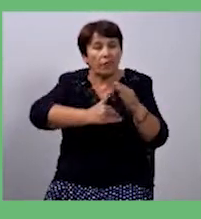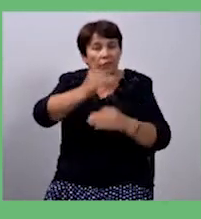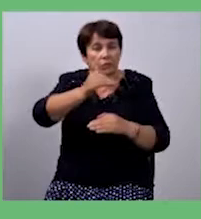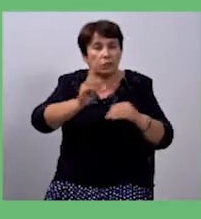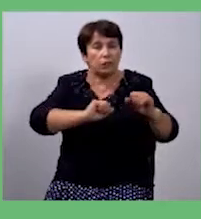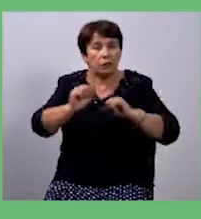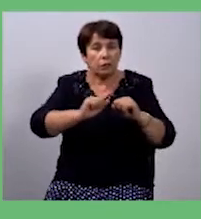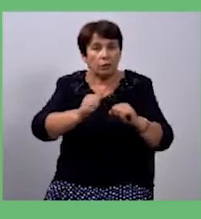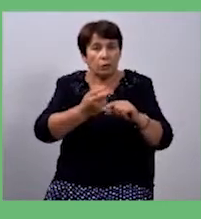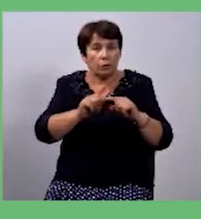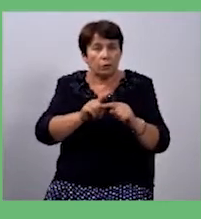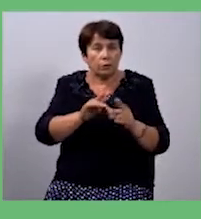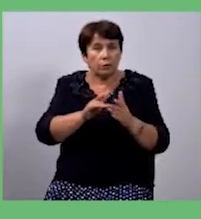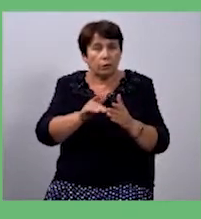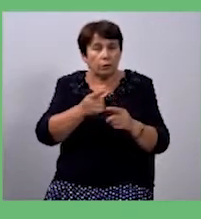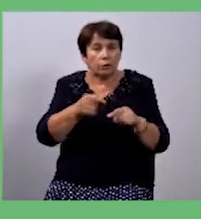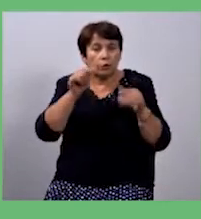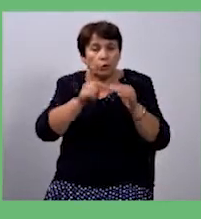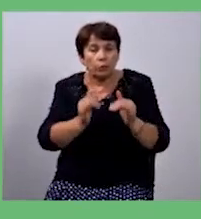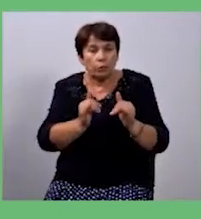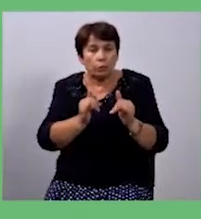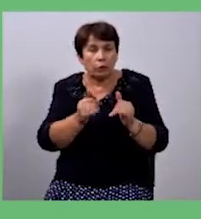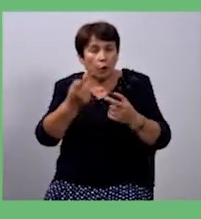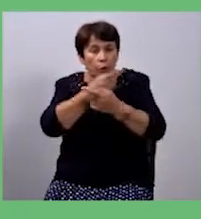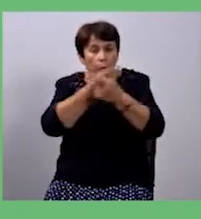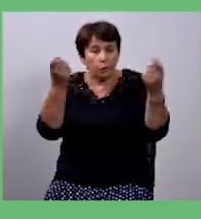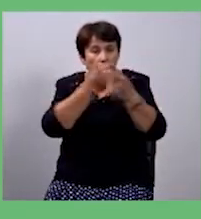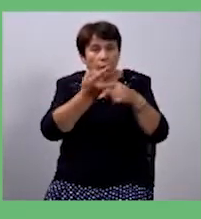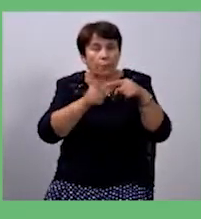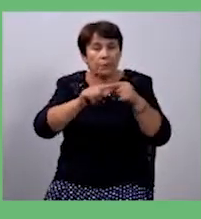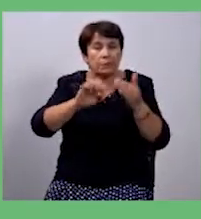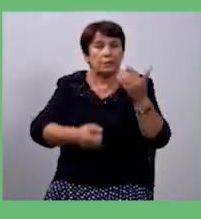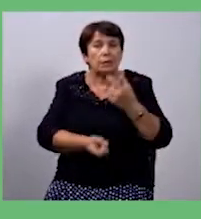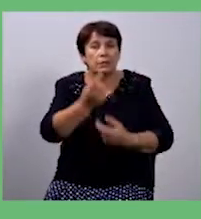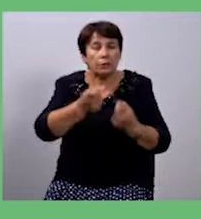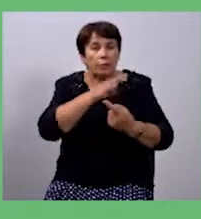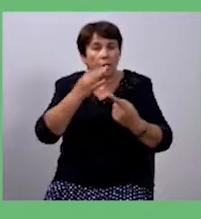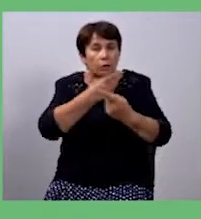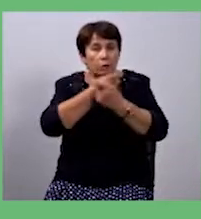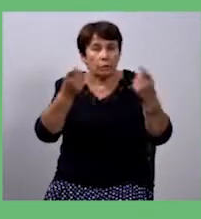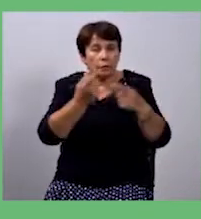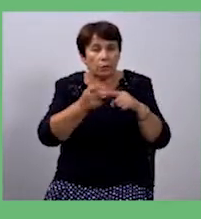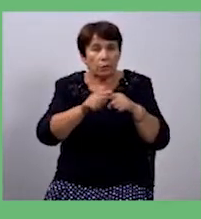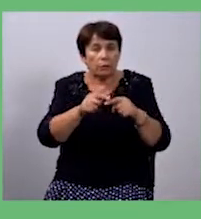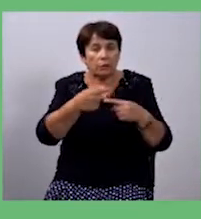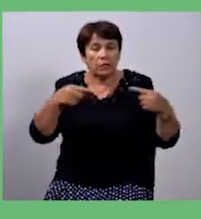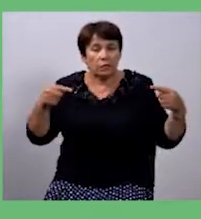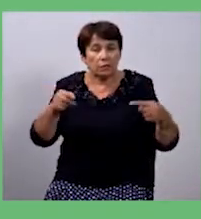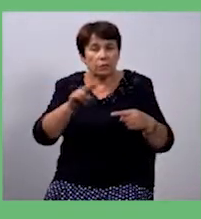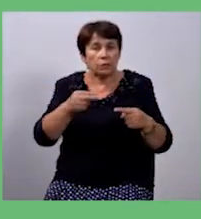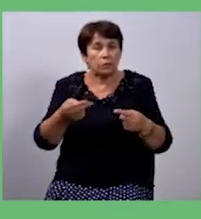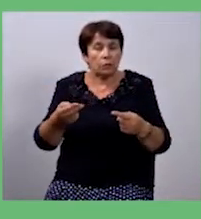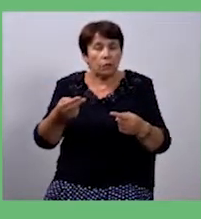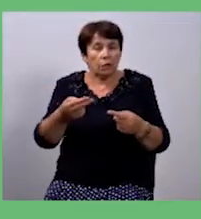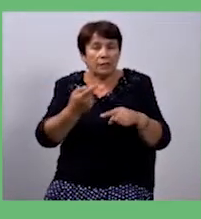створили в телеграмі бота, і туди можна залити любу інформацію. Після цього з'явилося багато інформацій з різних джерел з приводу зловживань.